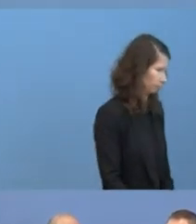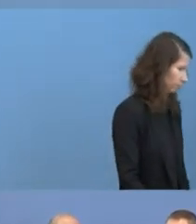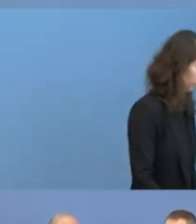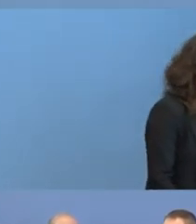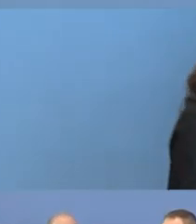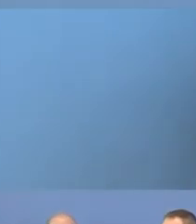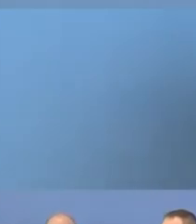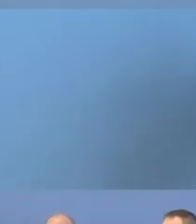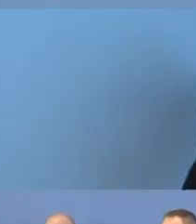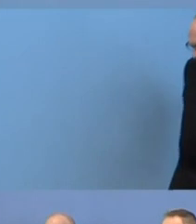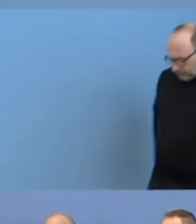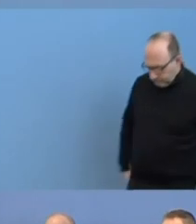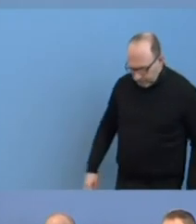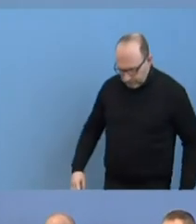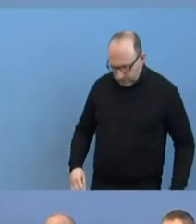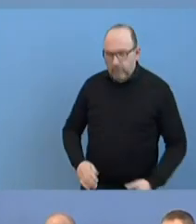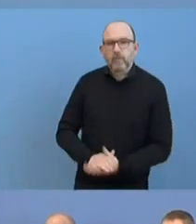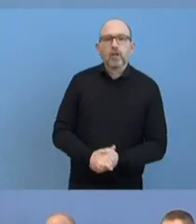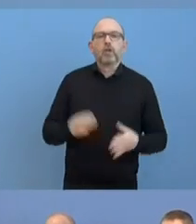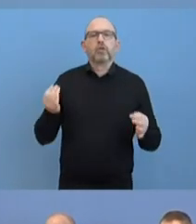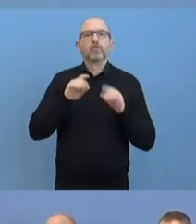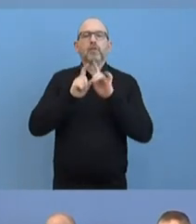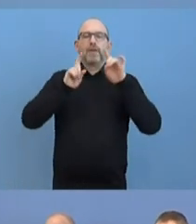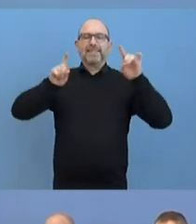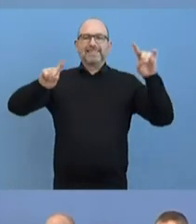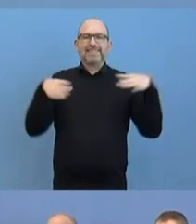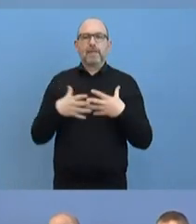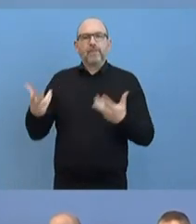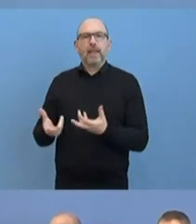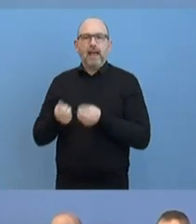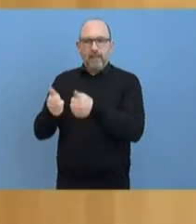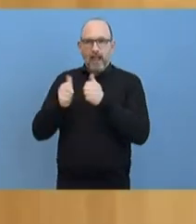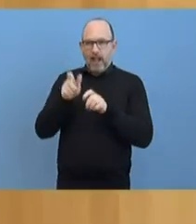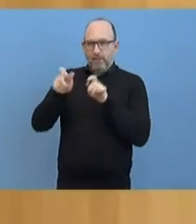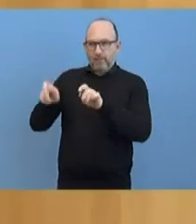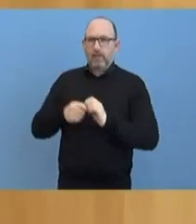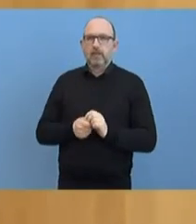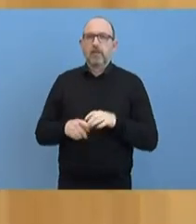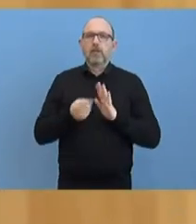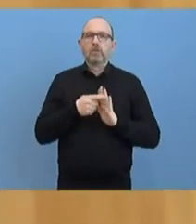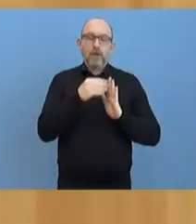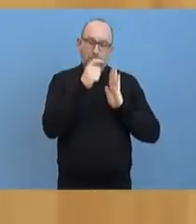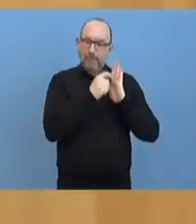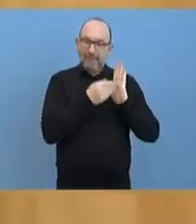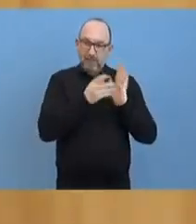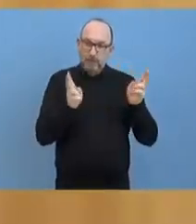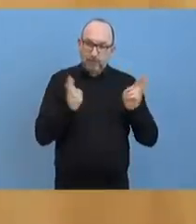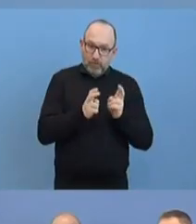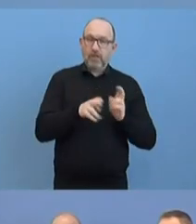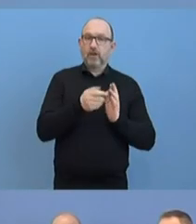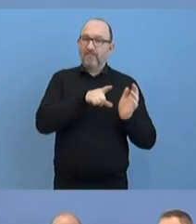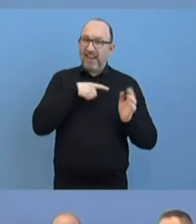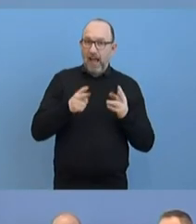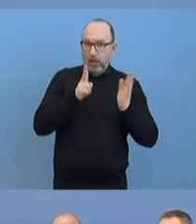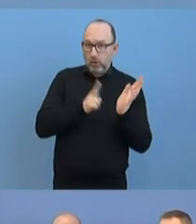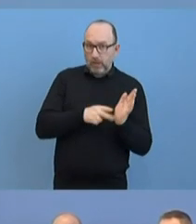nochmal ein Zusatz von Frau Markmeier, Stichwort Erntehelfer. Wie lange gelten die Beschränkungen? Die Beschränkungen gelten bis